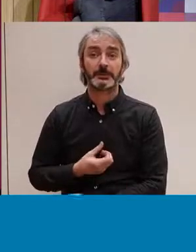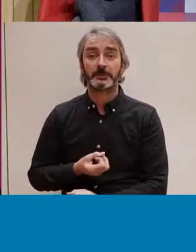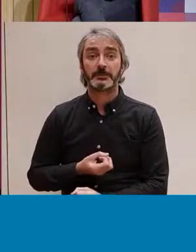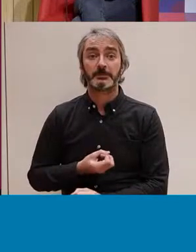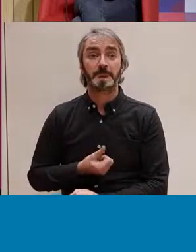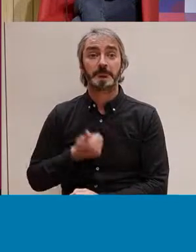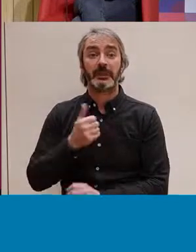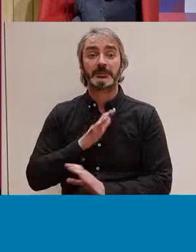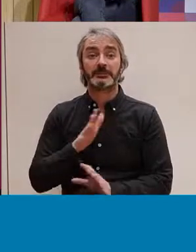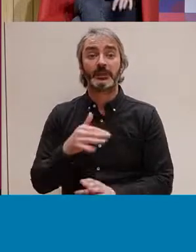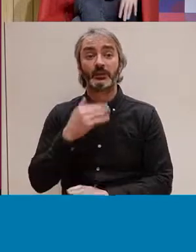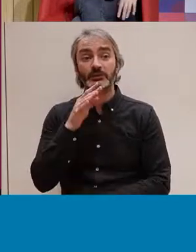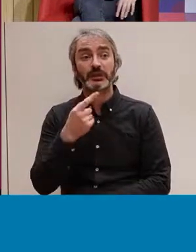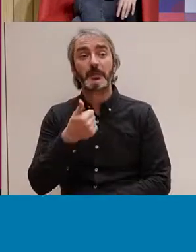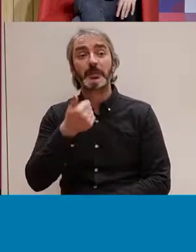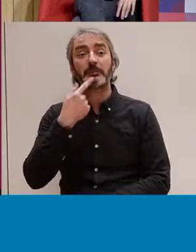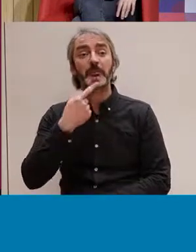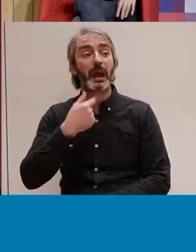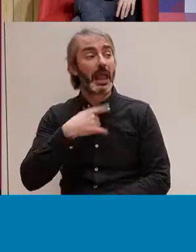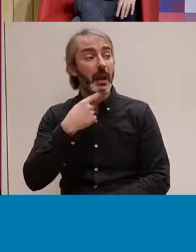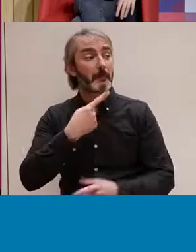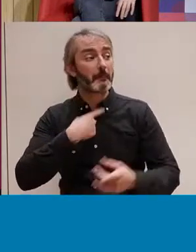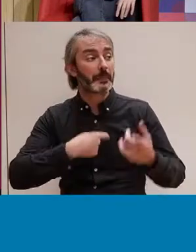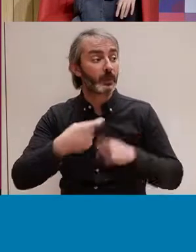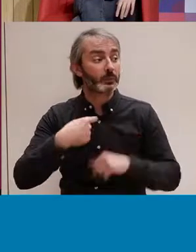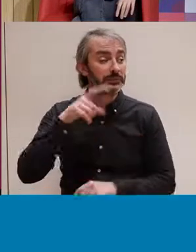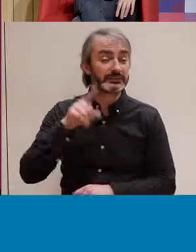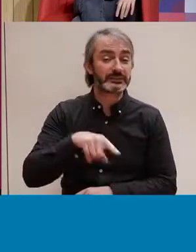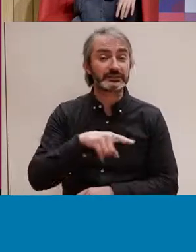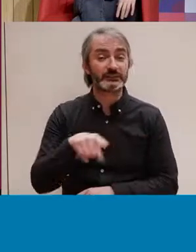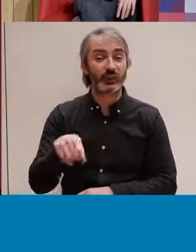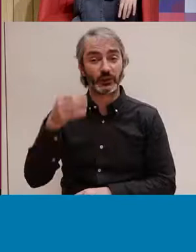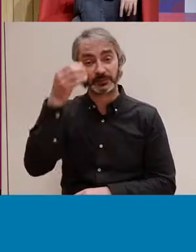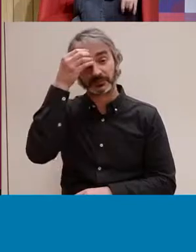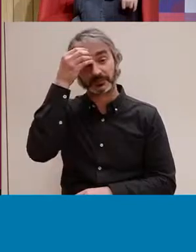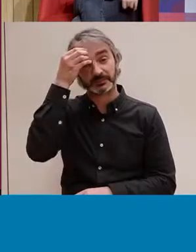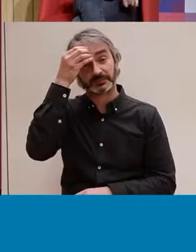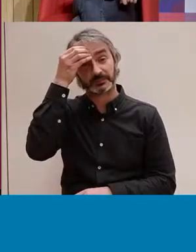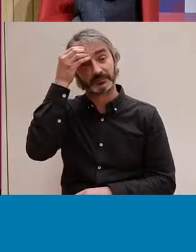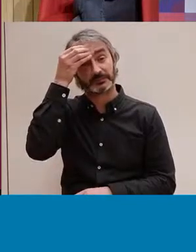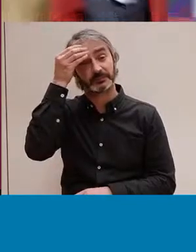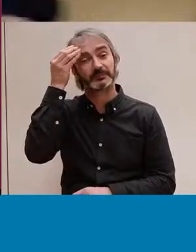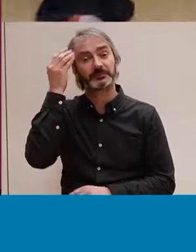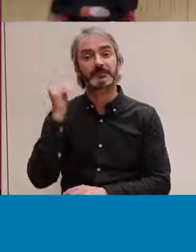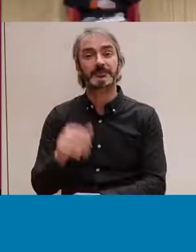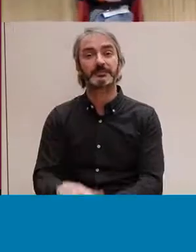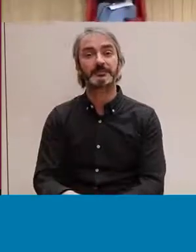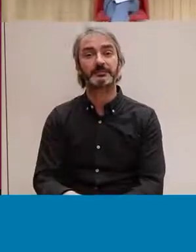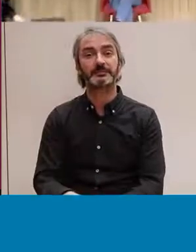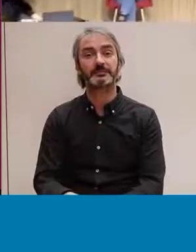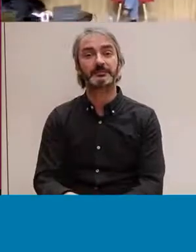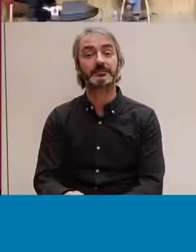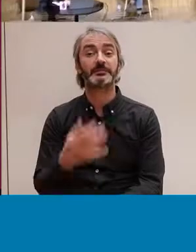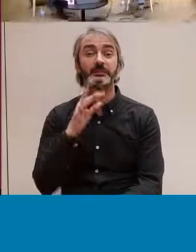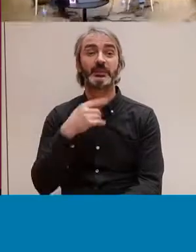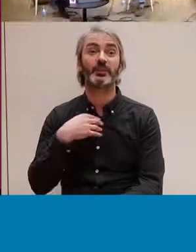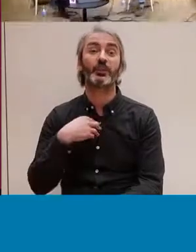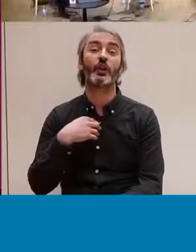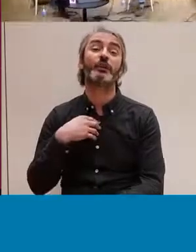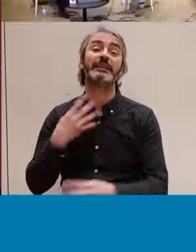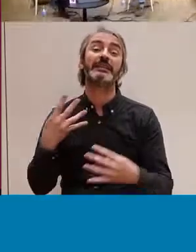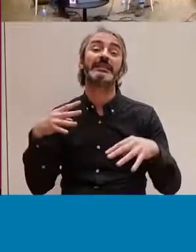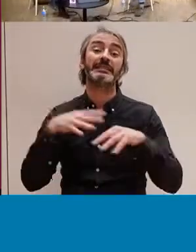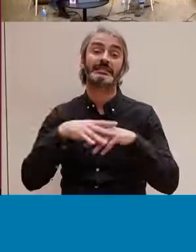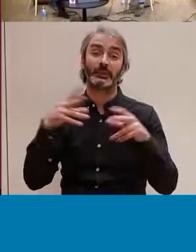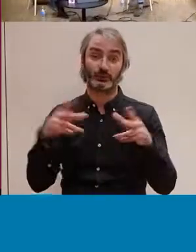no sé si algú té alguna pregunta, si no, també deixem les nostres xarxes socials